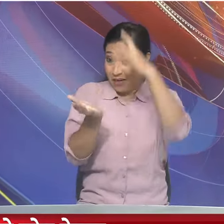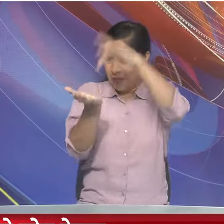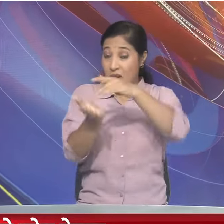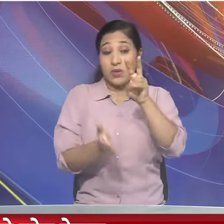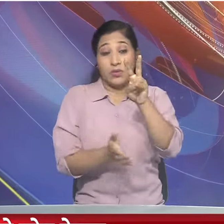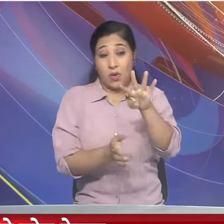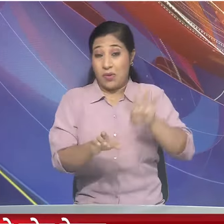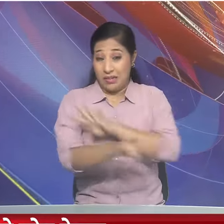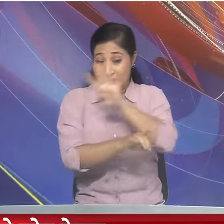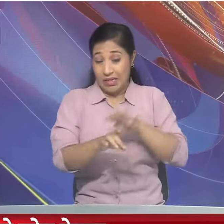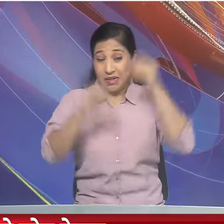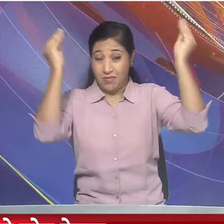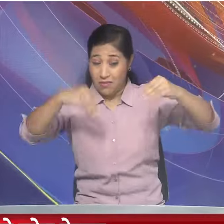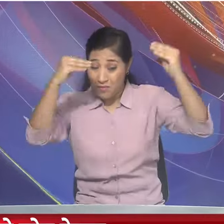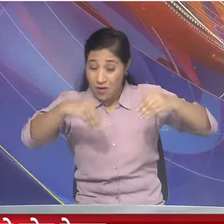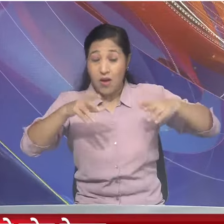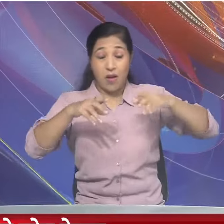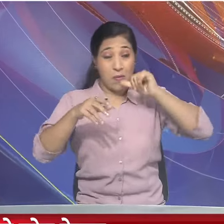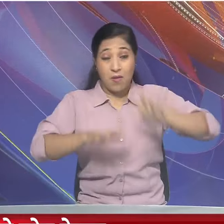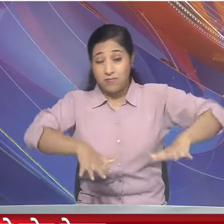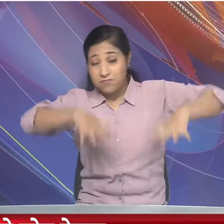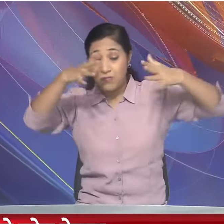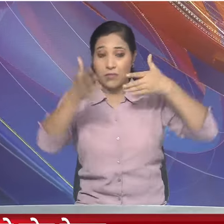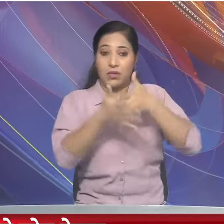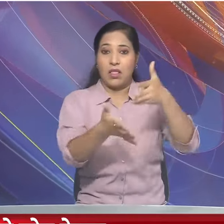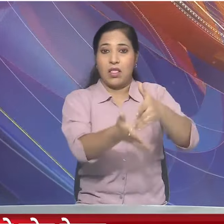से हो रही बारिश ने लोगों की बढ़ाई मुश्किल है